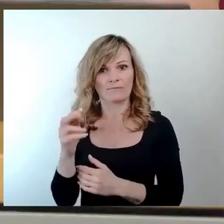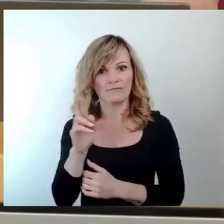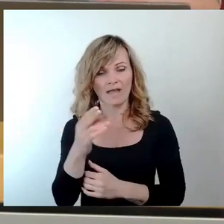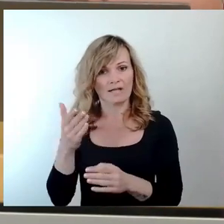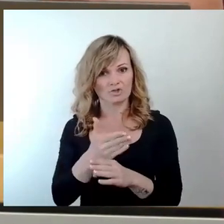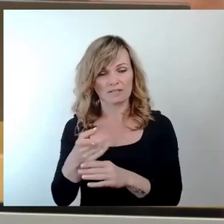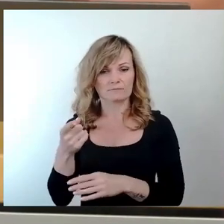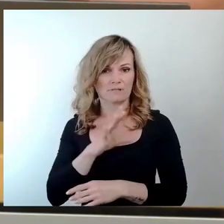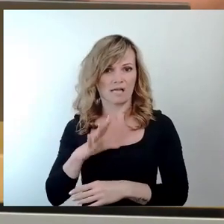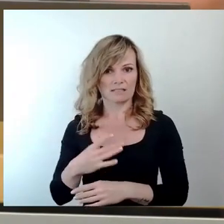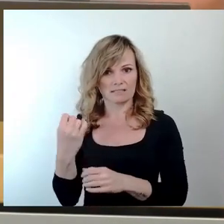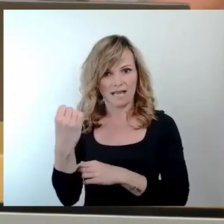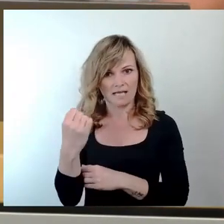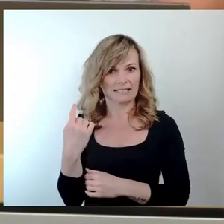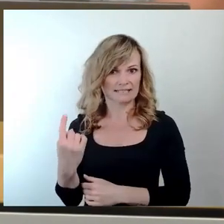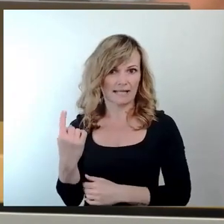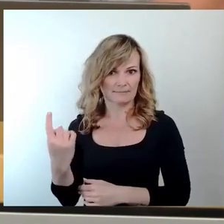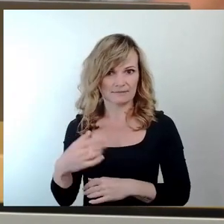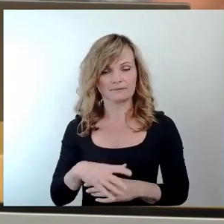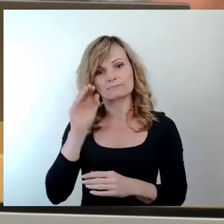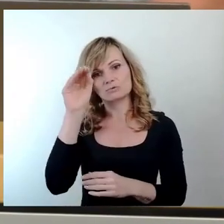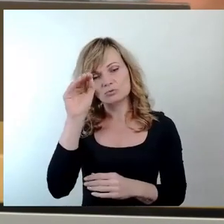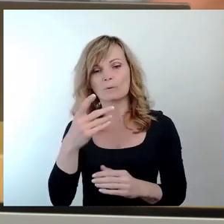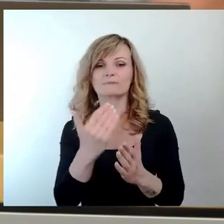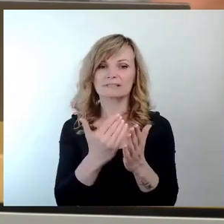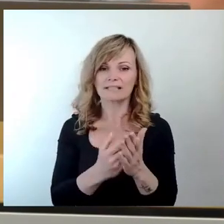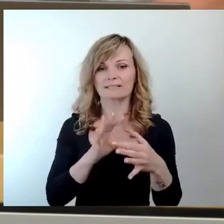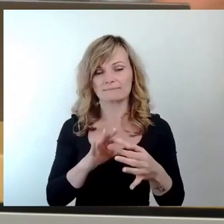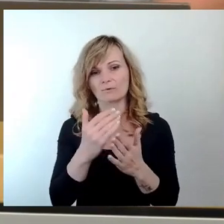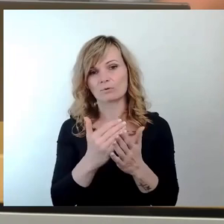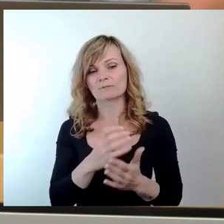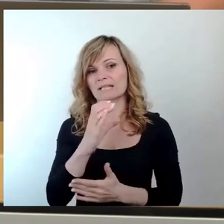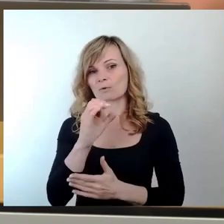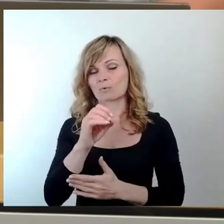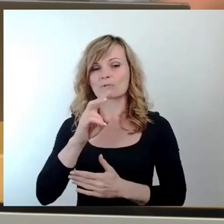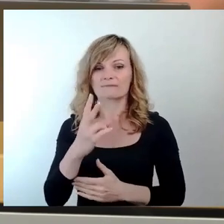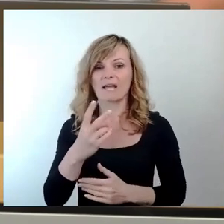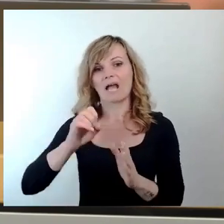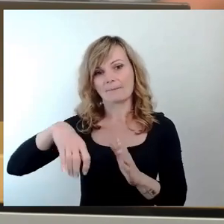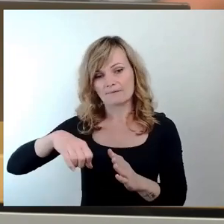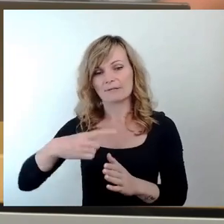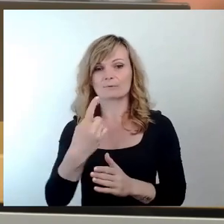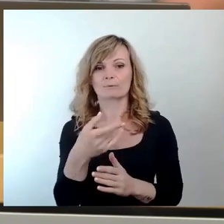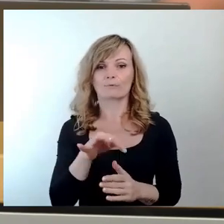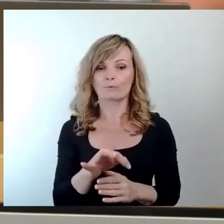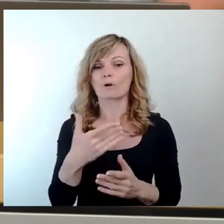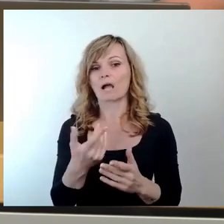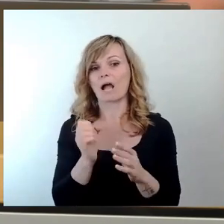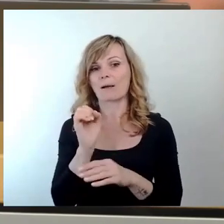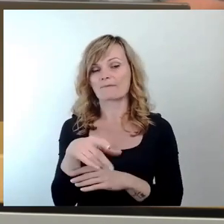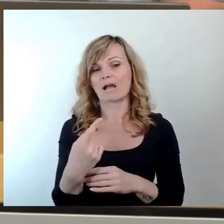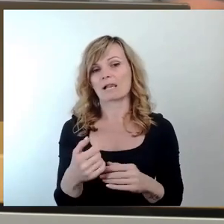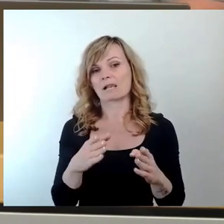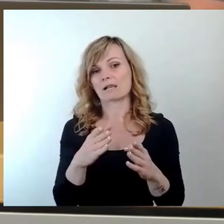zukünftig kommende gesetzliche Vorgaben an eine CO2-Abscheidung für Abfallentsorgungsanlagen werden bei